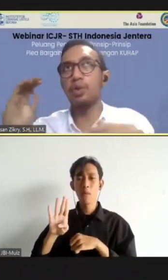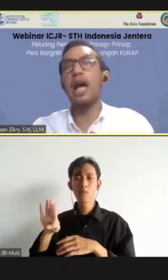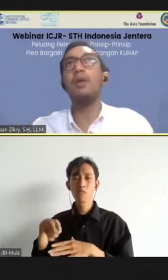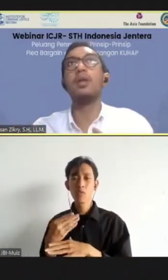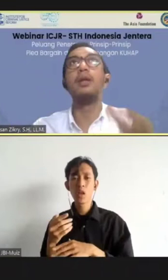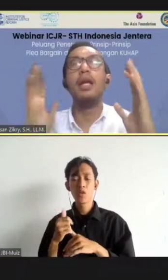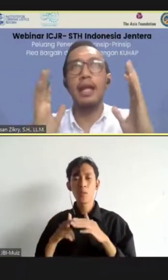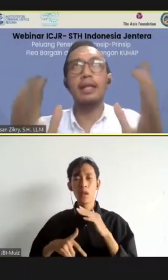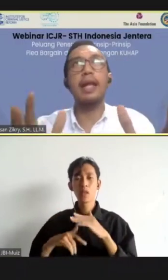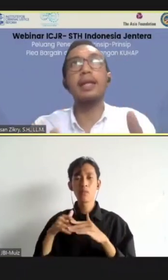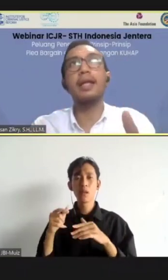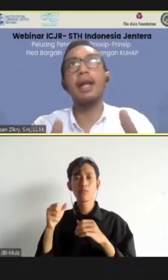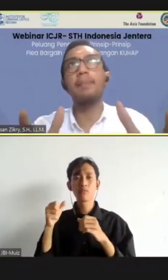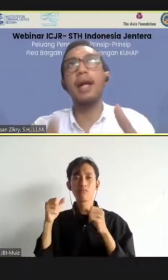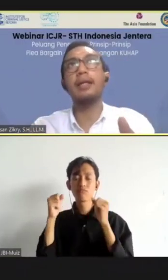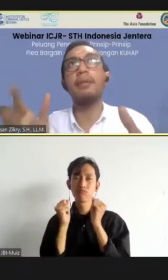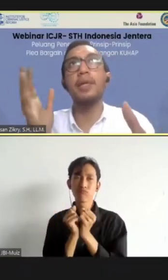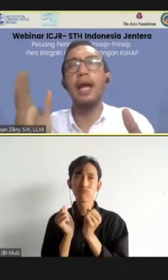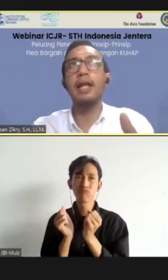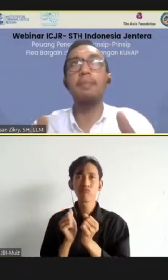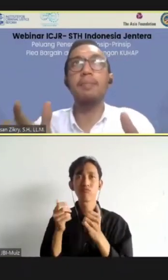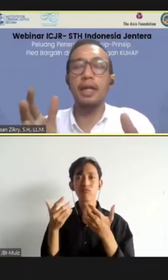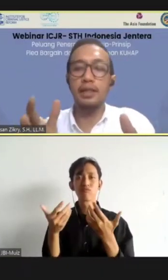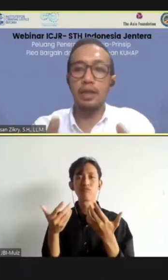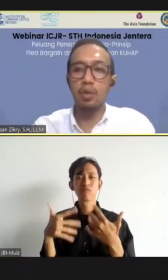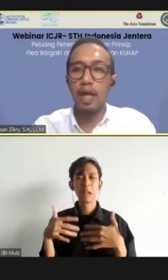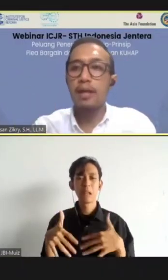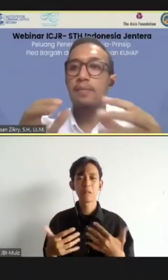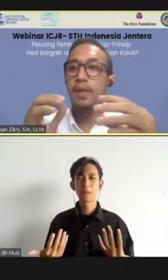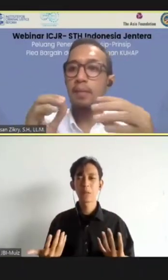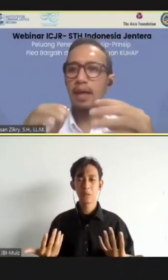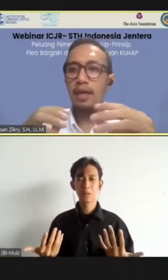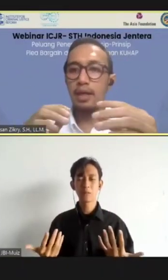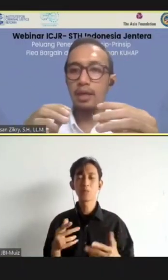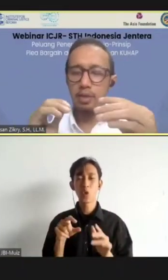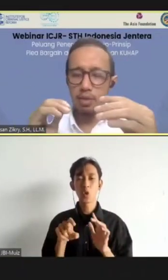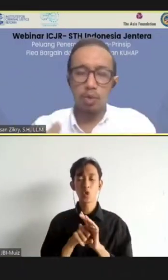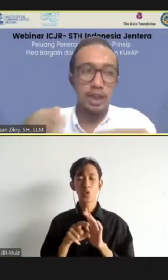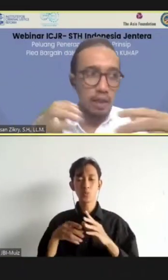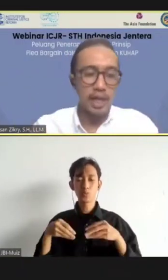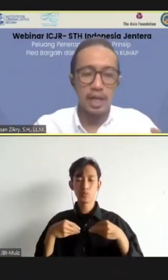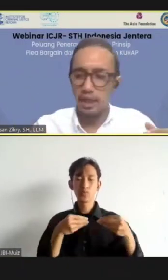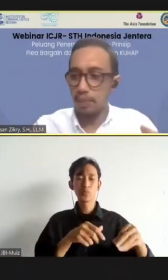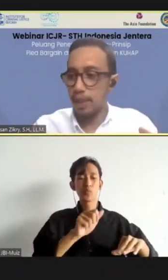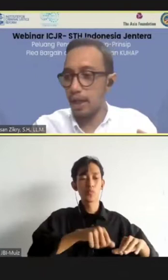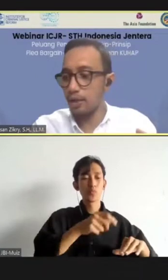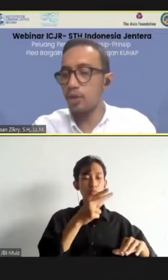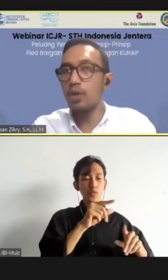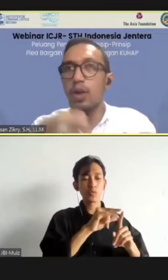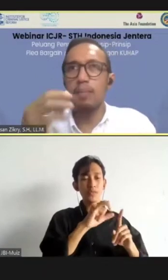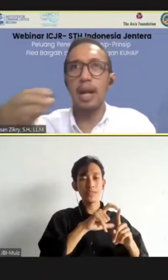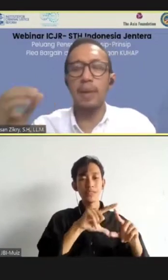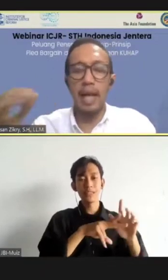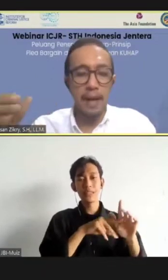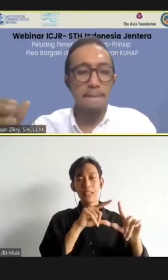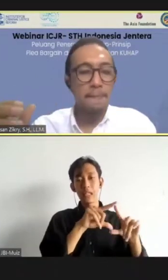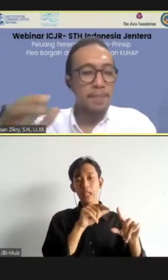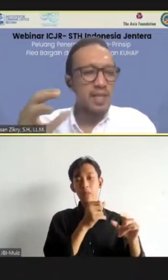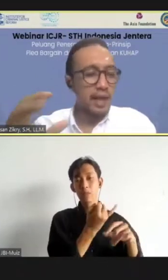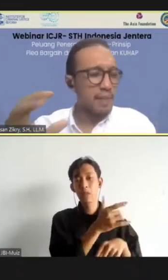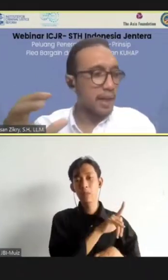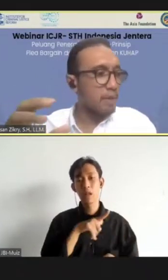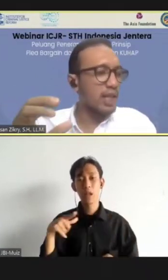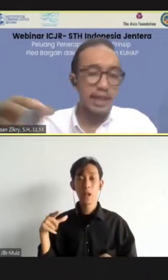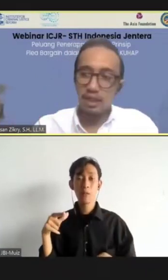maksimal 7 tahun, rata-rata dalam praktik, pidana yang dijatuhkan, untuk tindak pidana-tindak pidana itu, berapa lama?